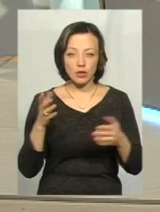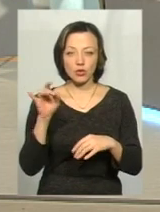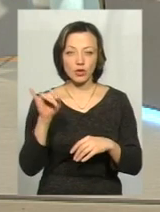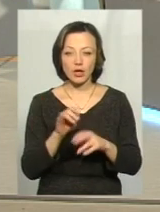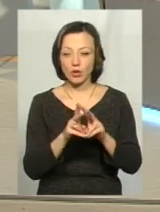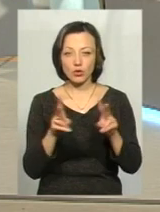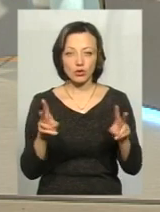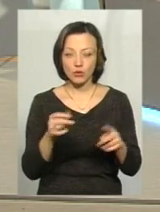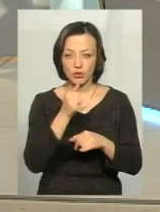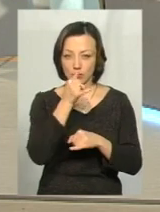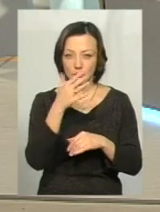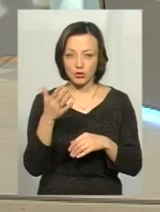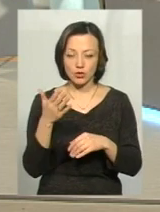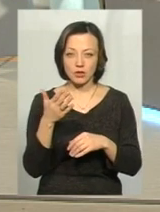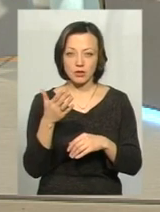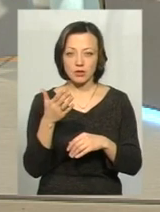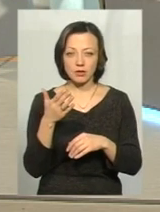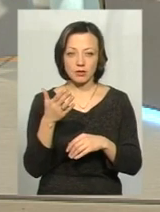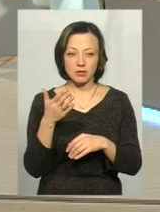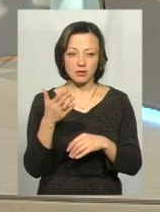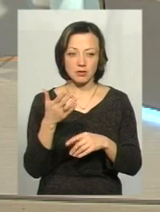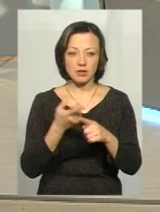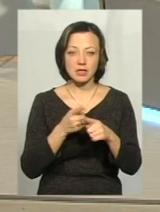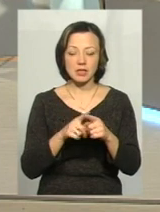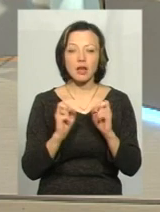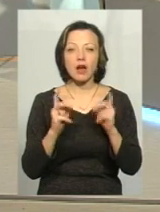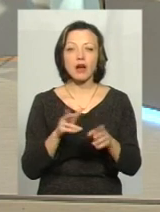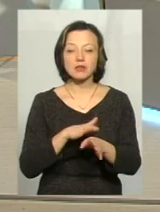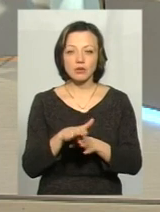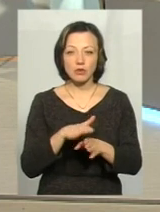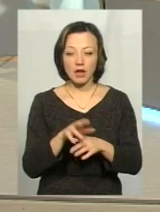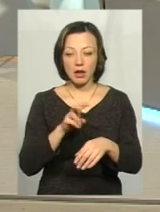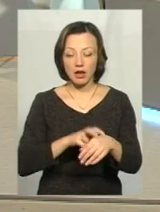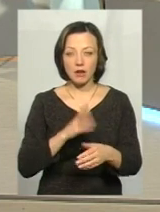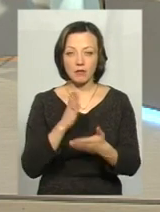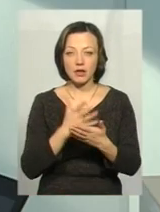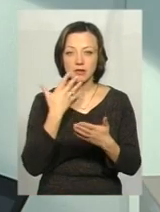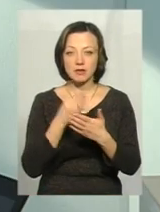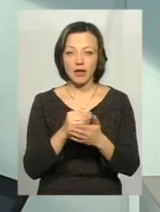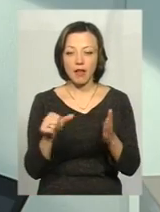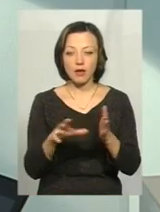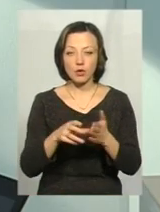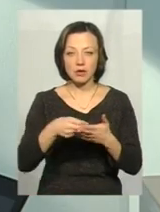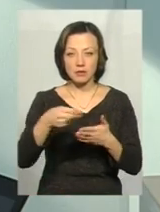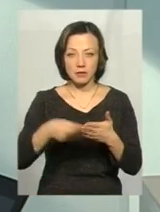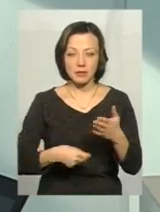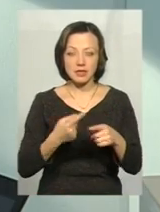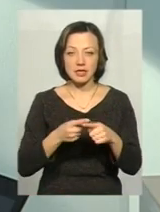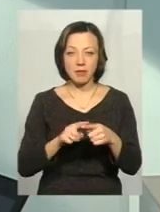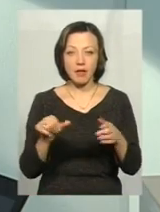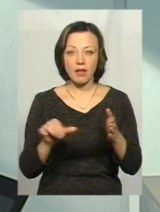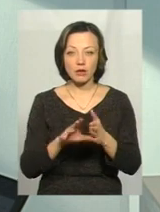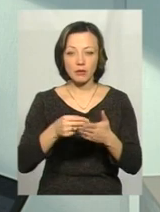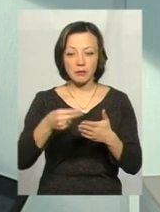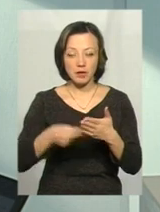ніхто не... В яким чином буде це здійснюватись? Лікар буде мати свій електронний підпис. І за цим електронним